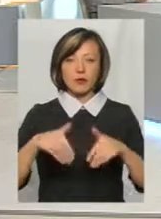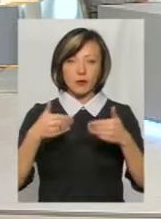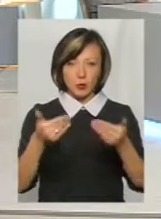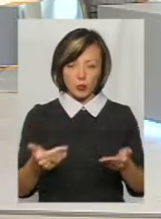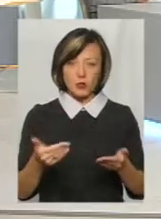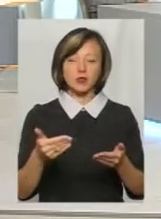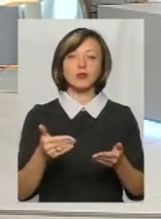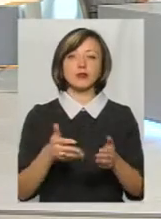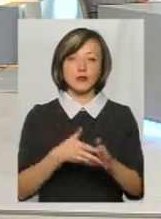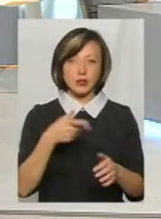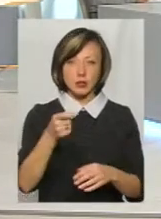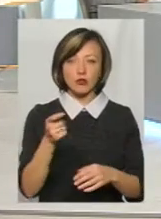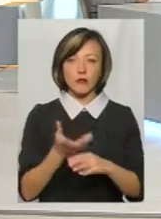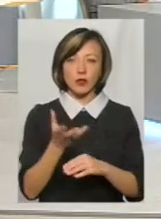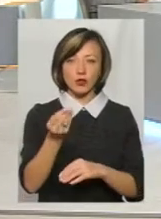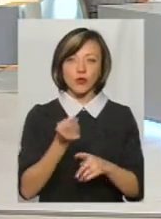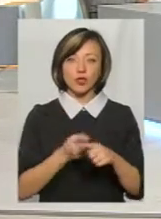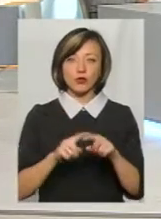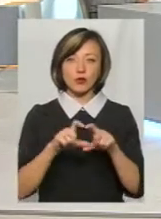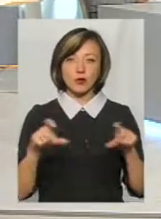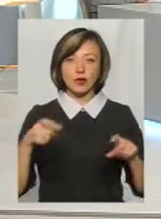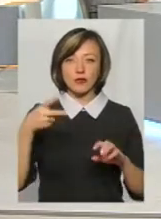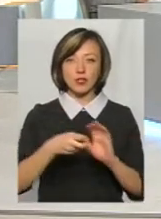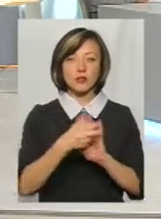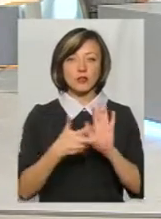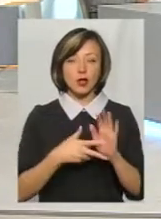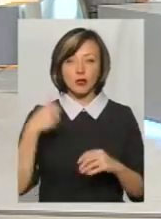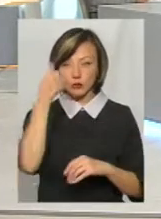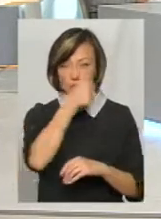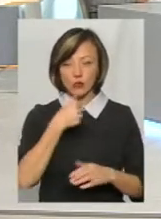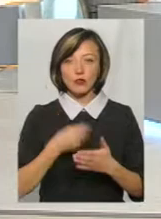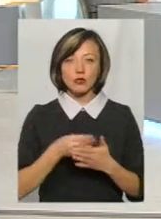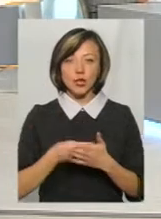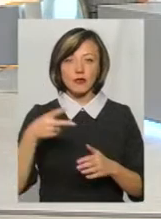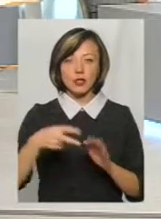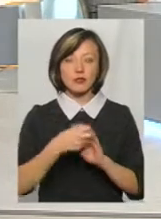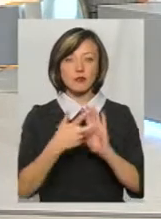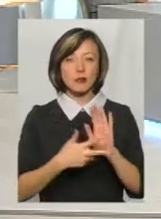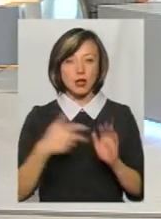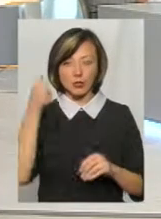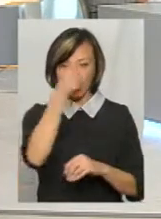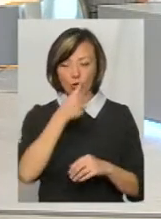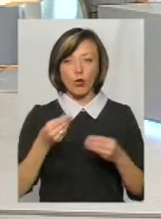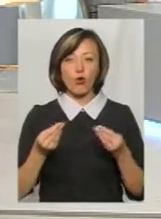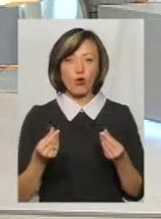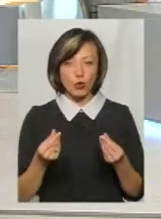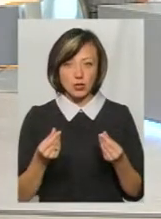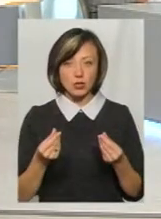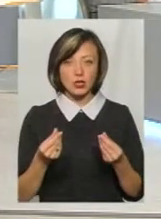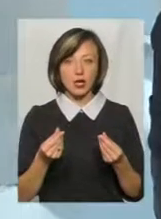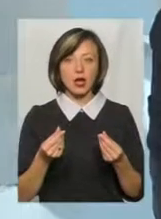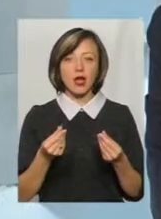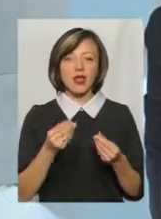фінансувати цю структуру в 2018 році. Тобто в бюджет 2018 року гроші під